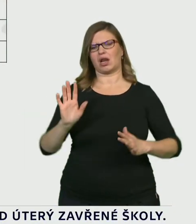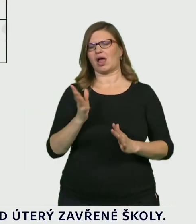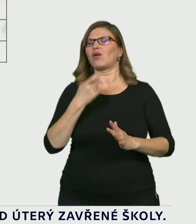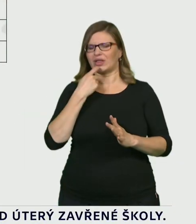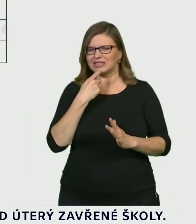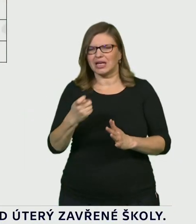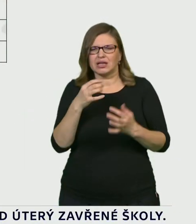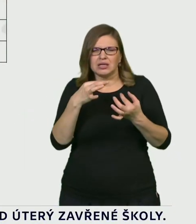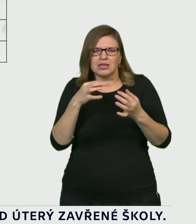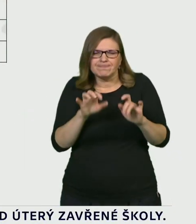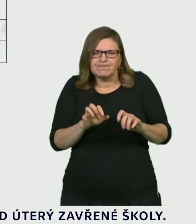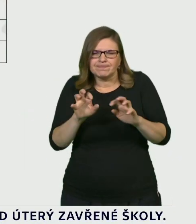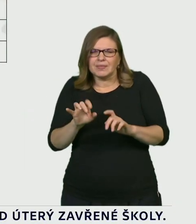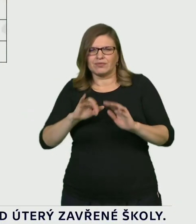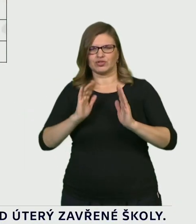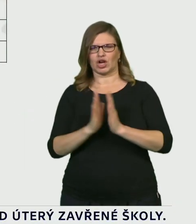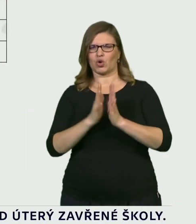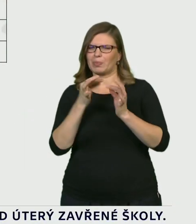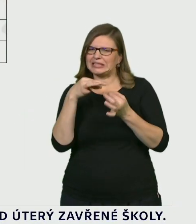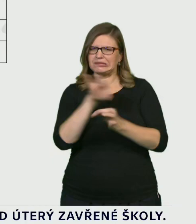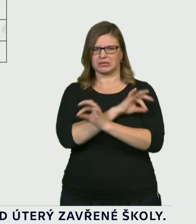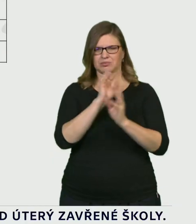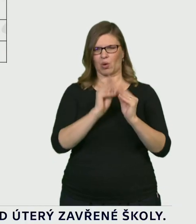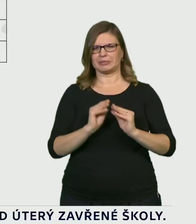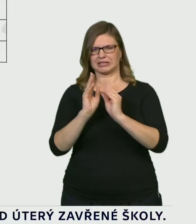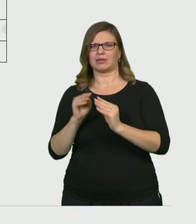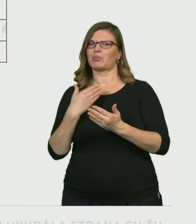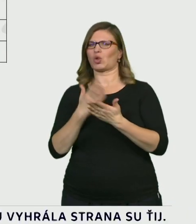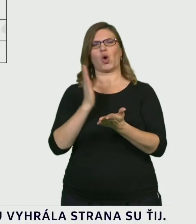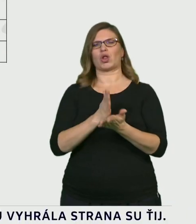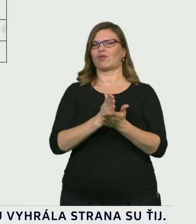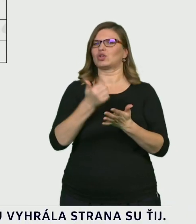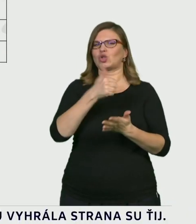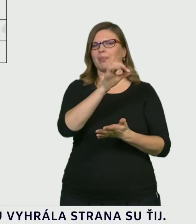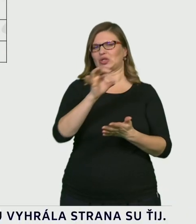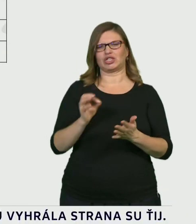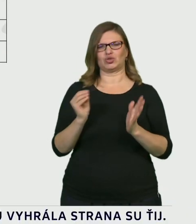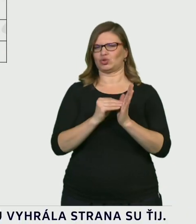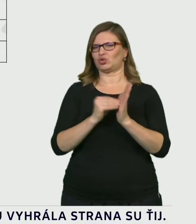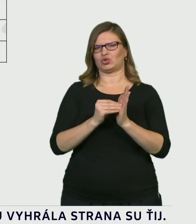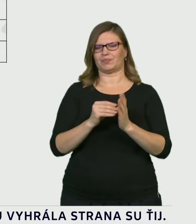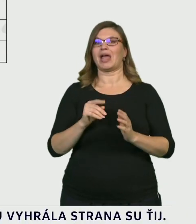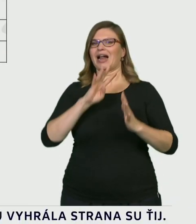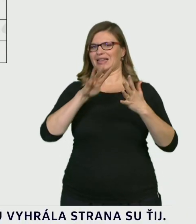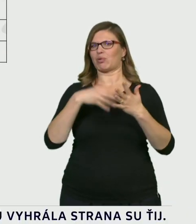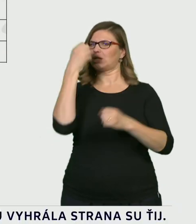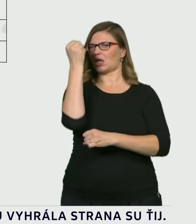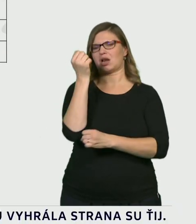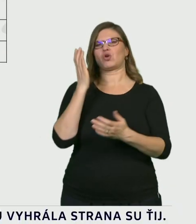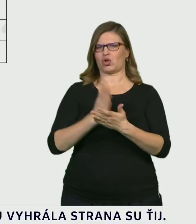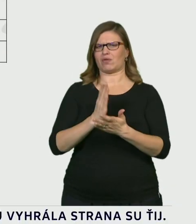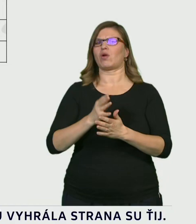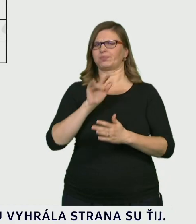komplexnost tohoto řešení. Tato tabulka, tak jak je zde prezentovaná, je cílem jí nyní neměnit a měla by